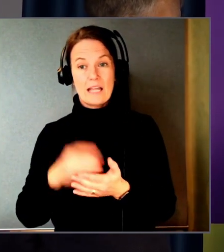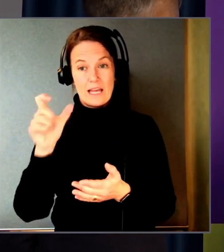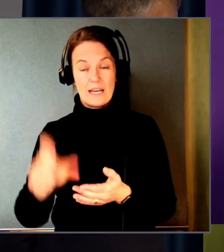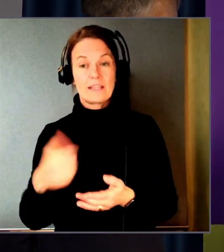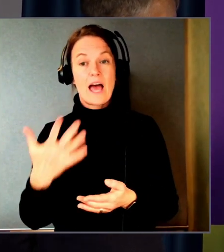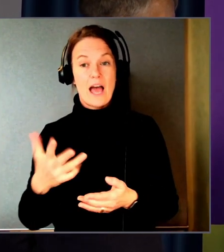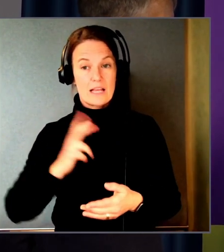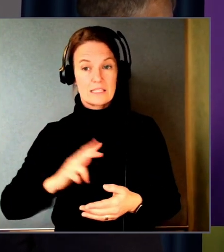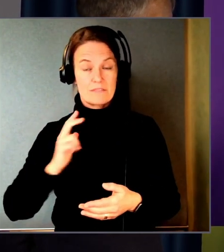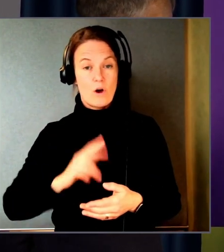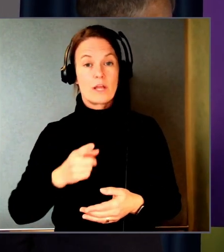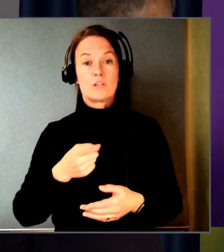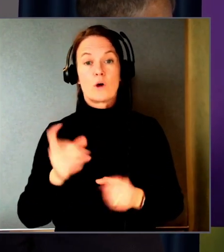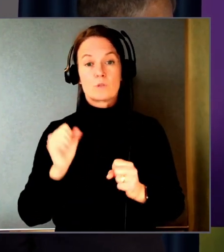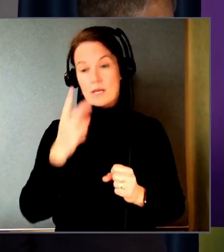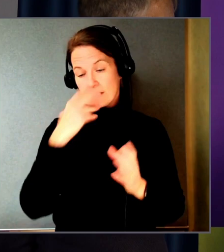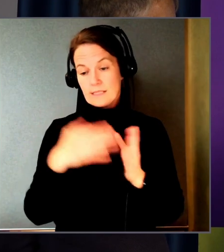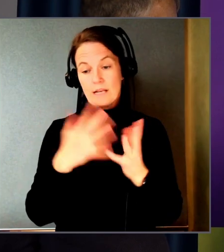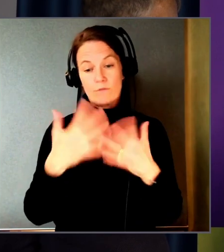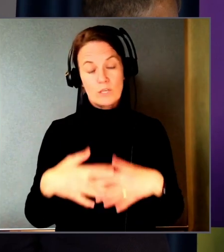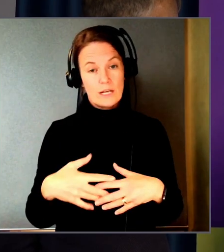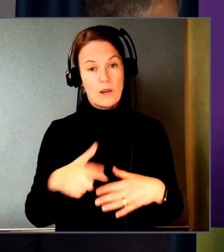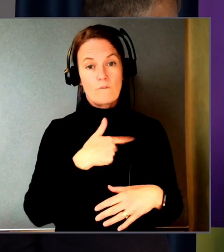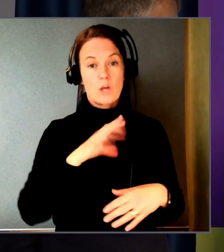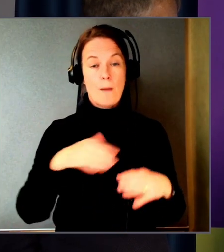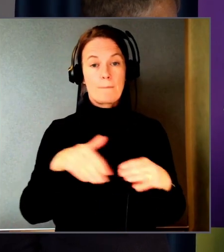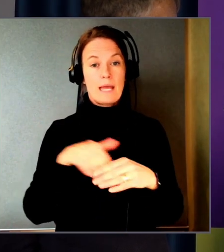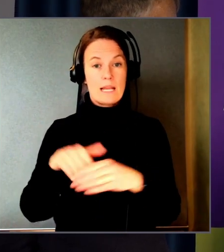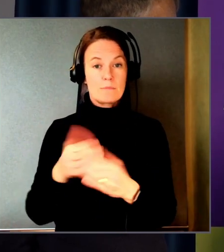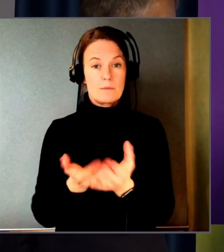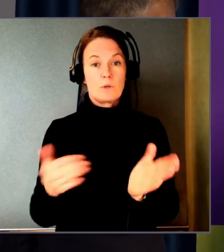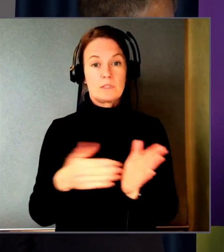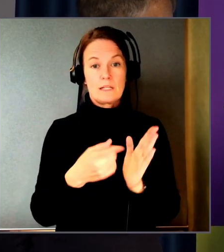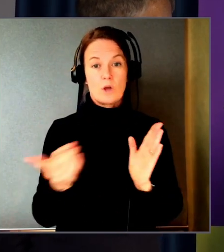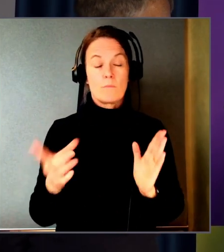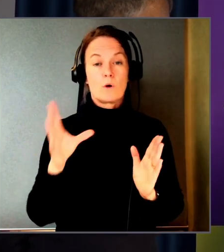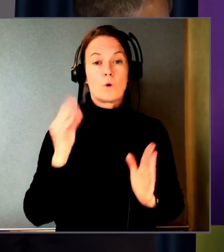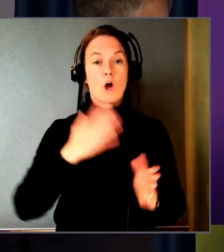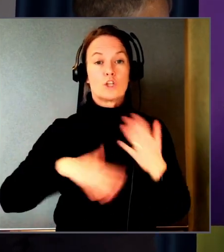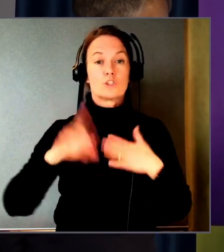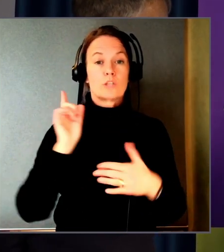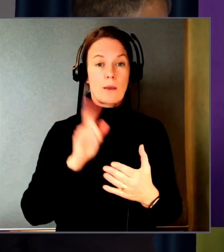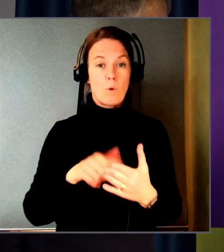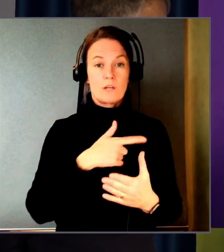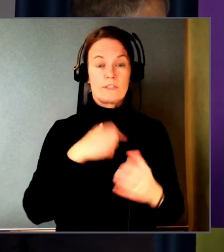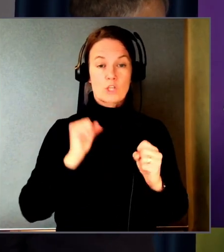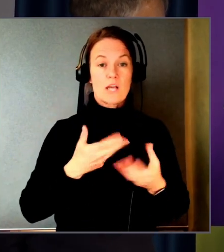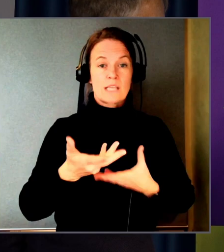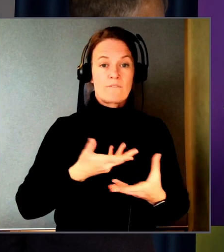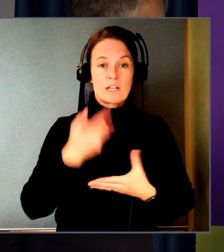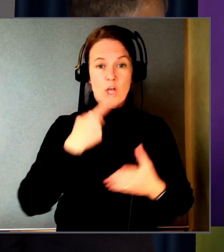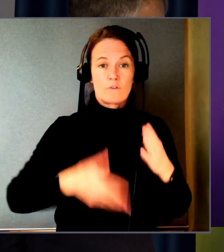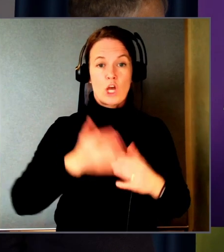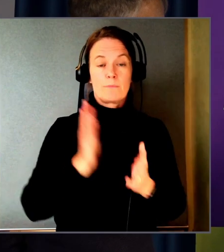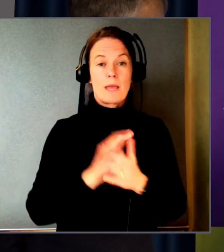anlitar. man ska se till att det fungerar. Och vi har ju medlemserbjudanden för dem. Och det var önskemål att vi skulle ha ett samverkansavtal med en